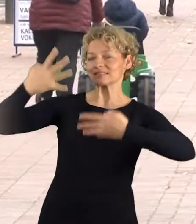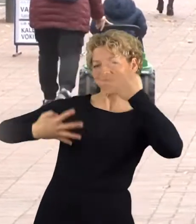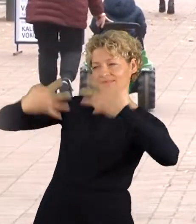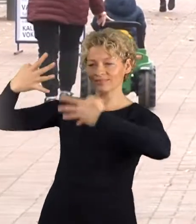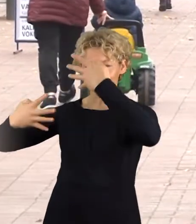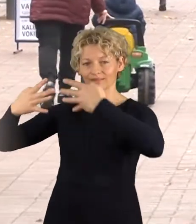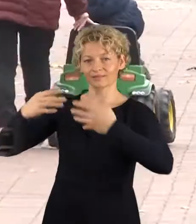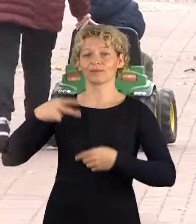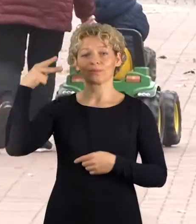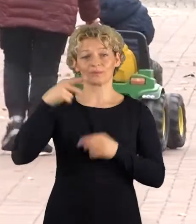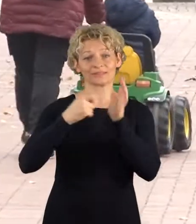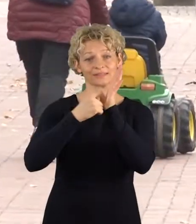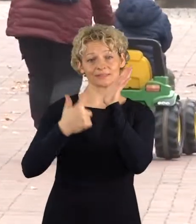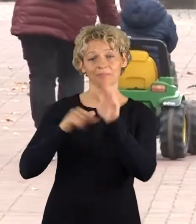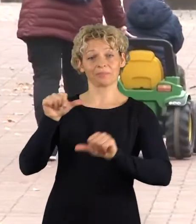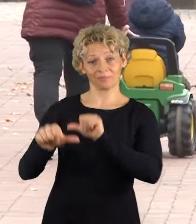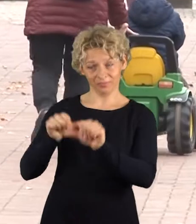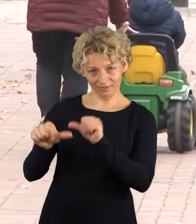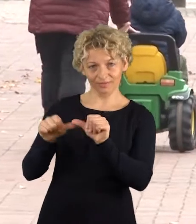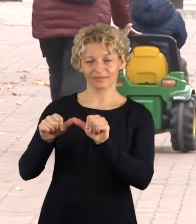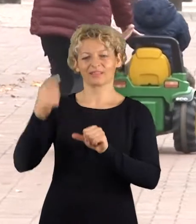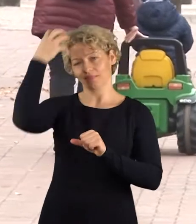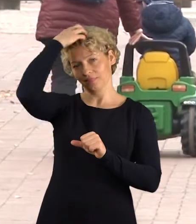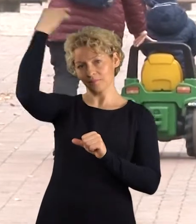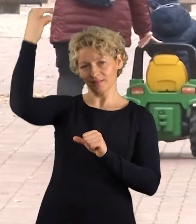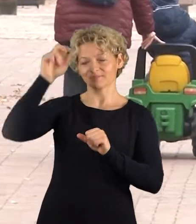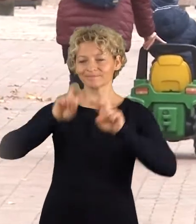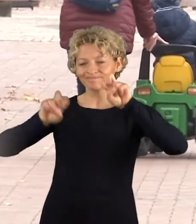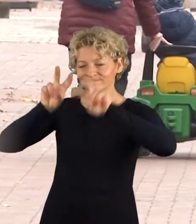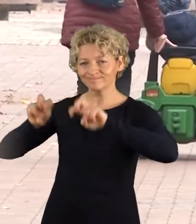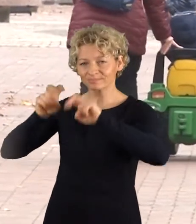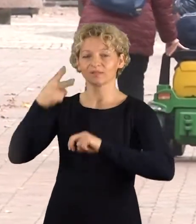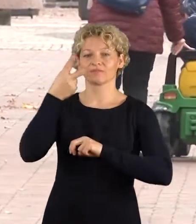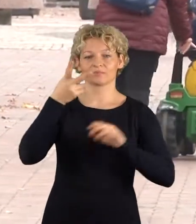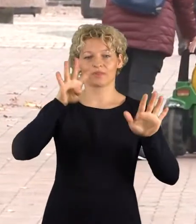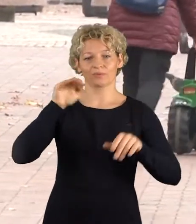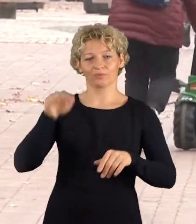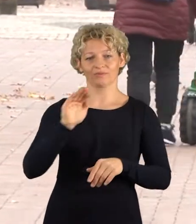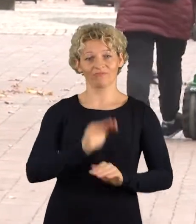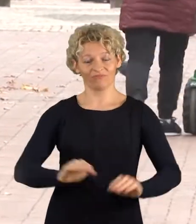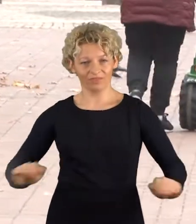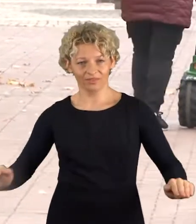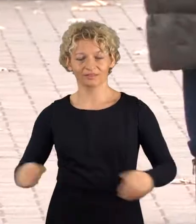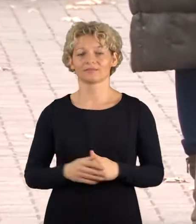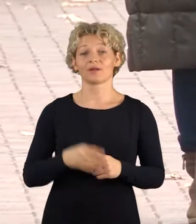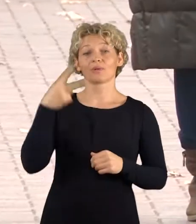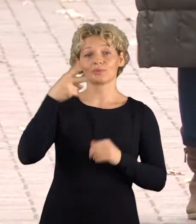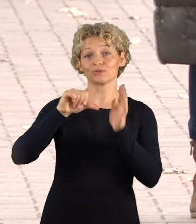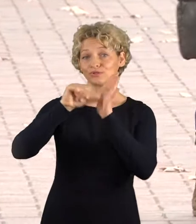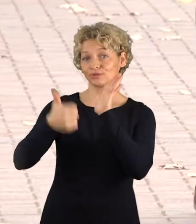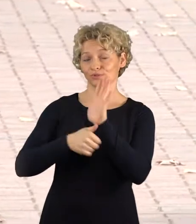Pavyzdžiui, 2017 metais Lietuvoje gimė per 29 tūkstančių skūdikių. Palyginus su 16